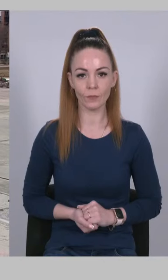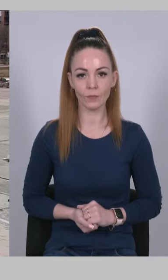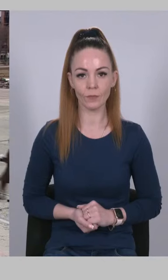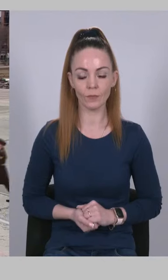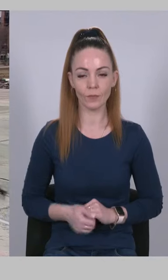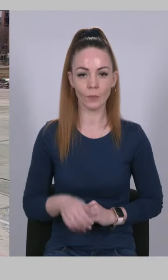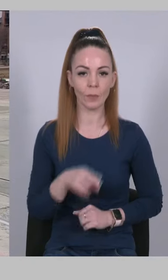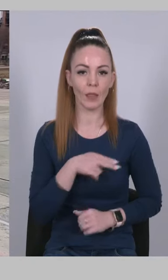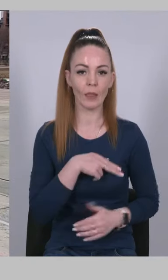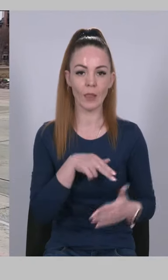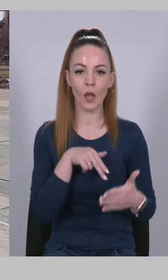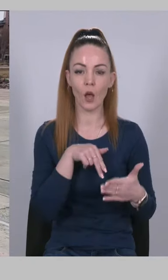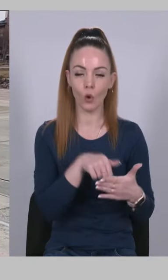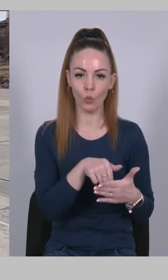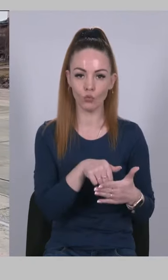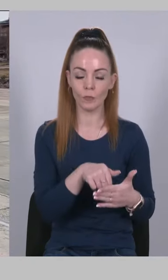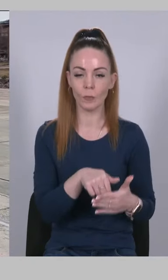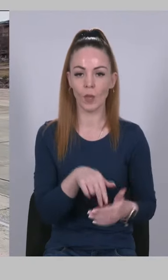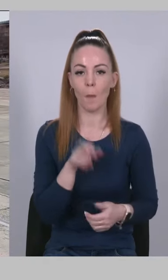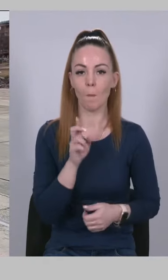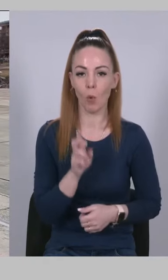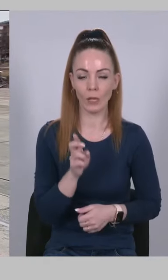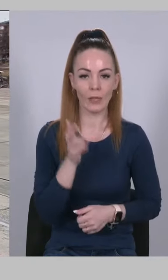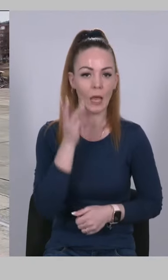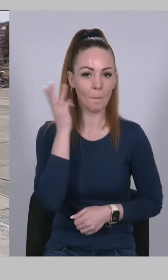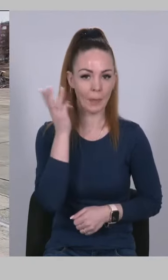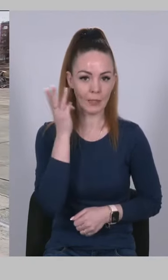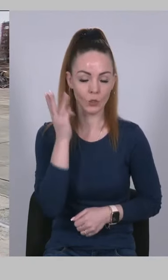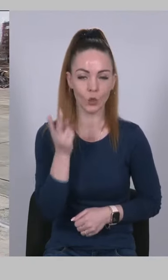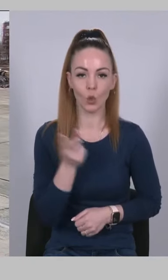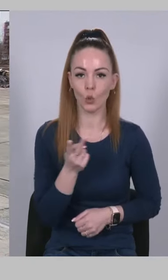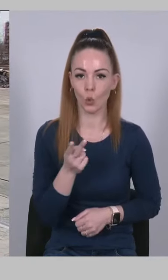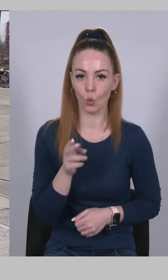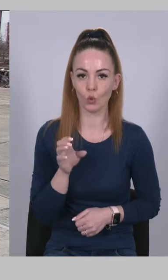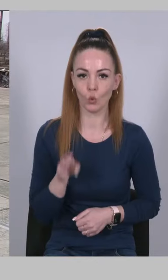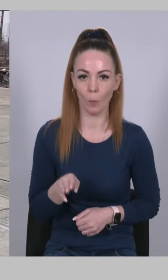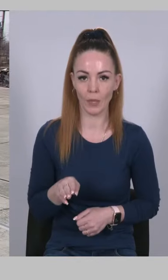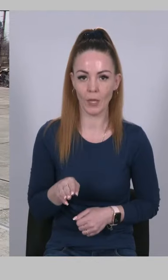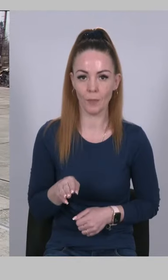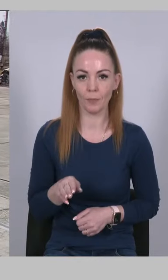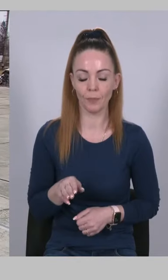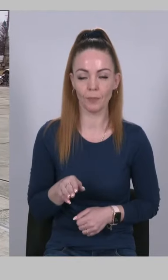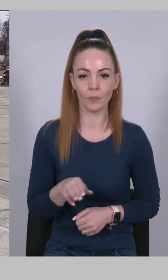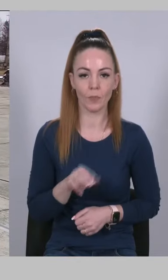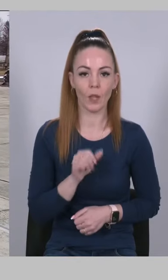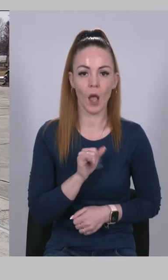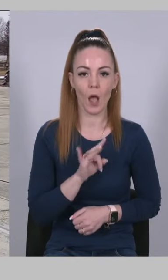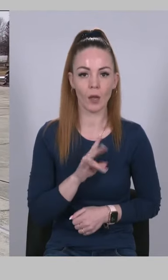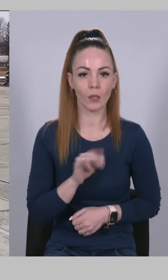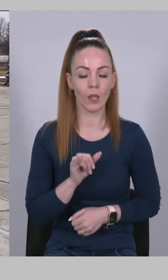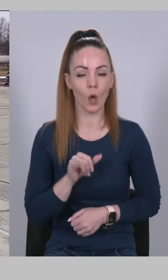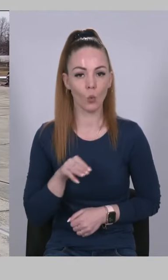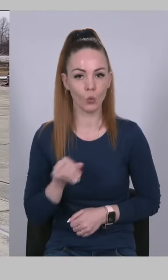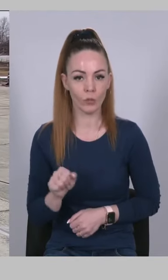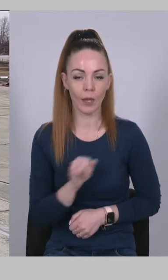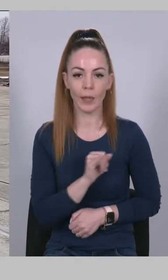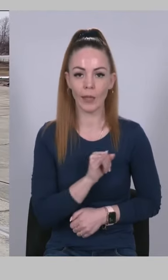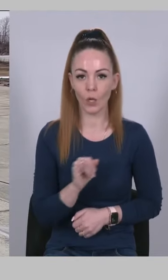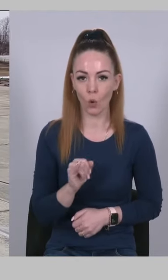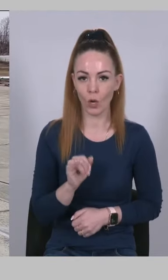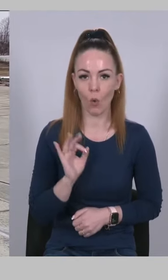Нагороджено орденом Богдана Хмельницького, другого ступеня, Арнаута Ігоря